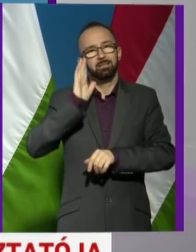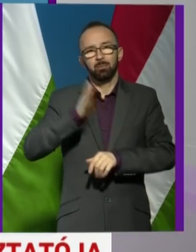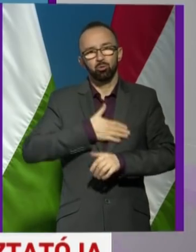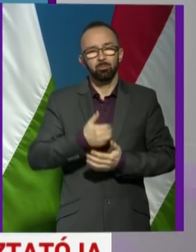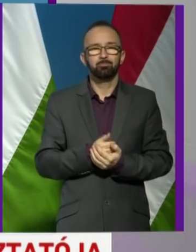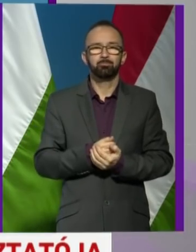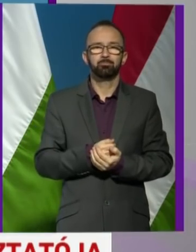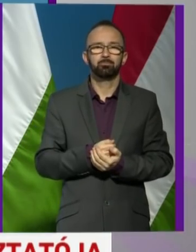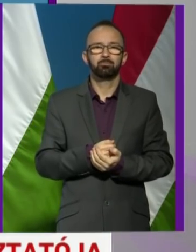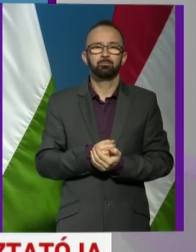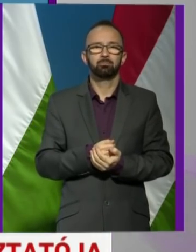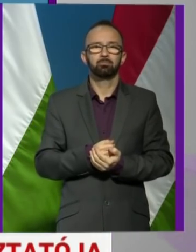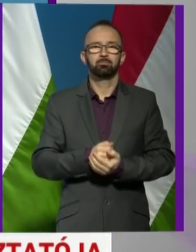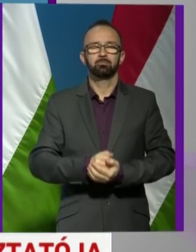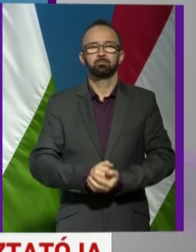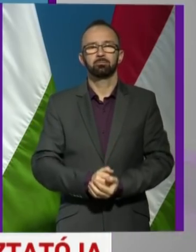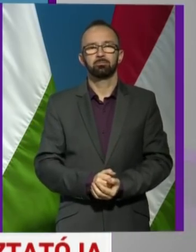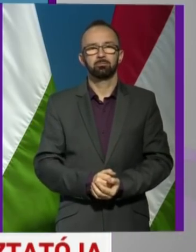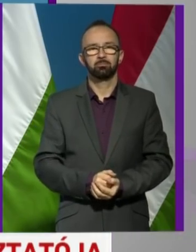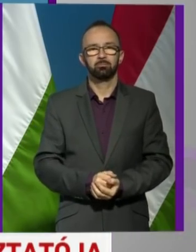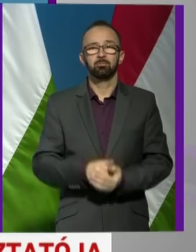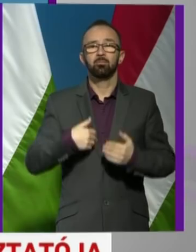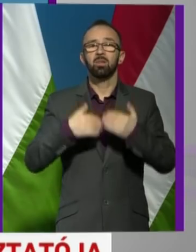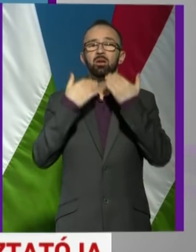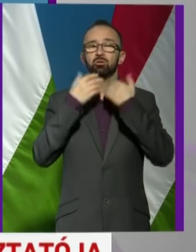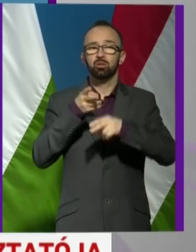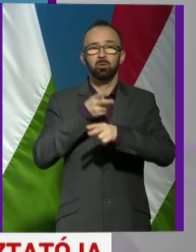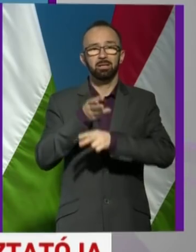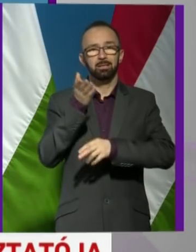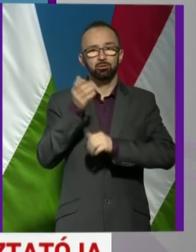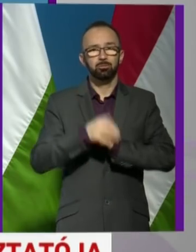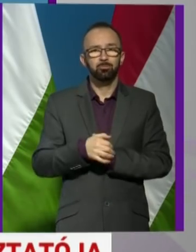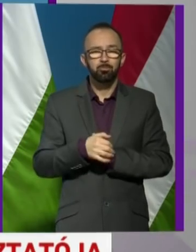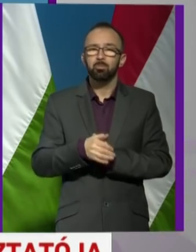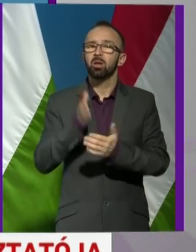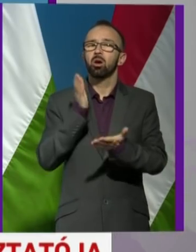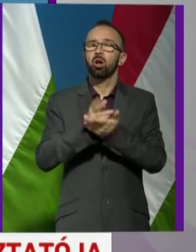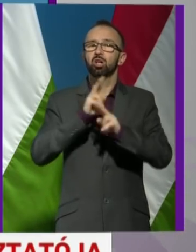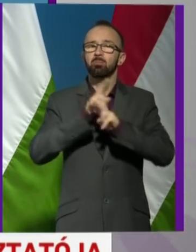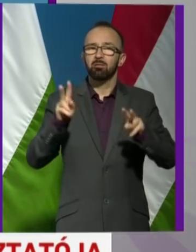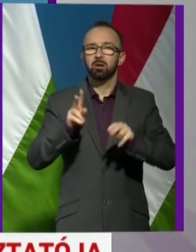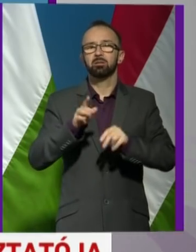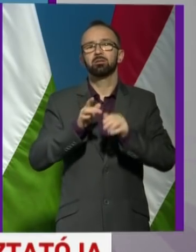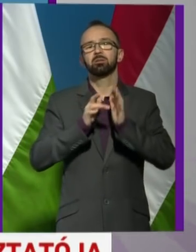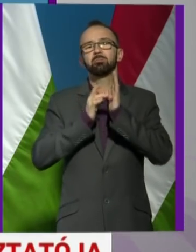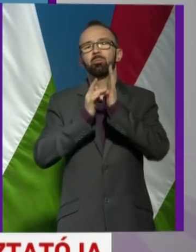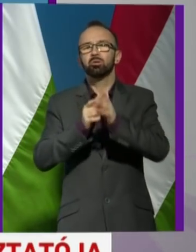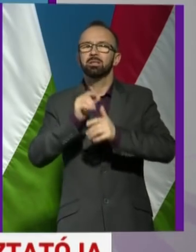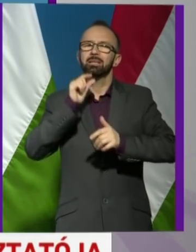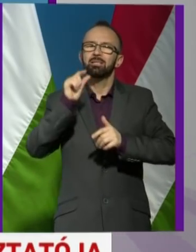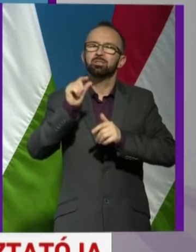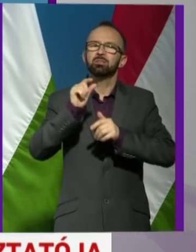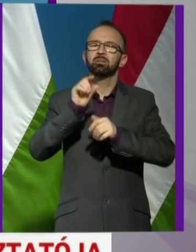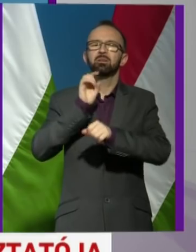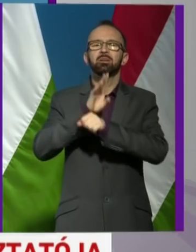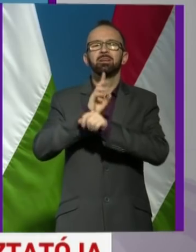tudom megmondani. Én köszönöm a kérdését. Alkalmam van megvilágítani egy kicsit a